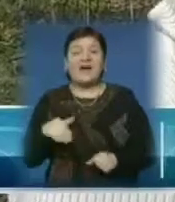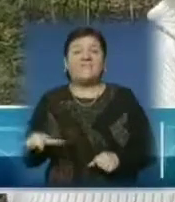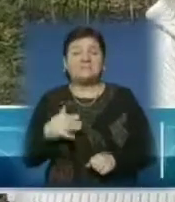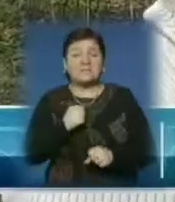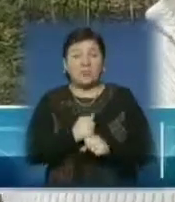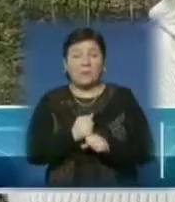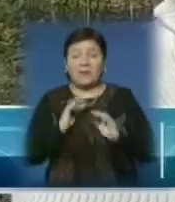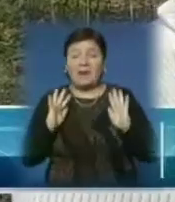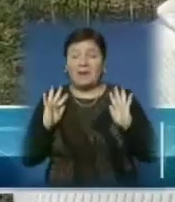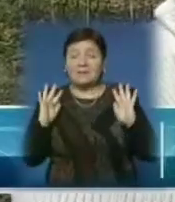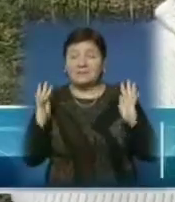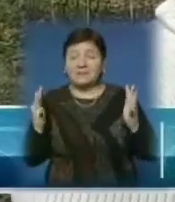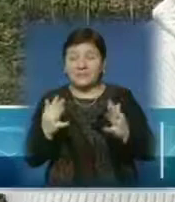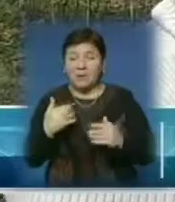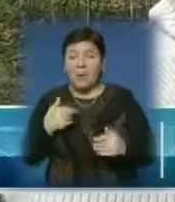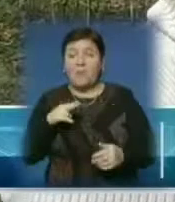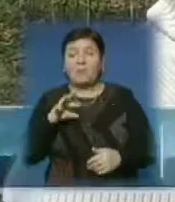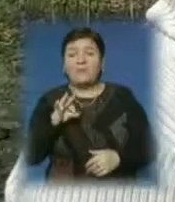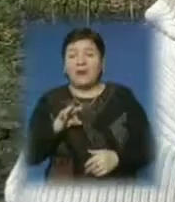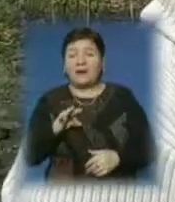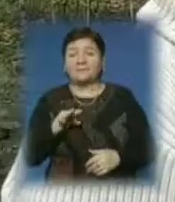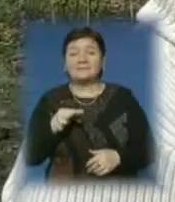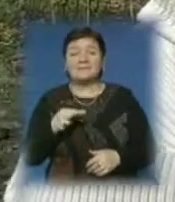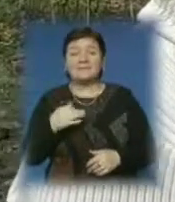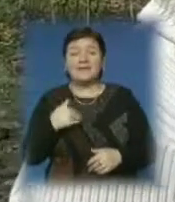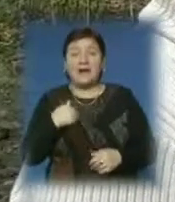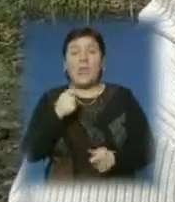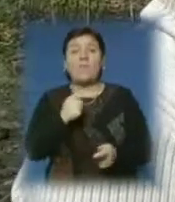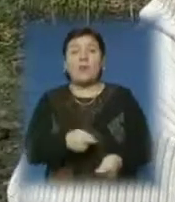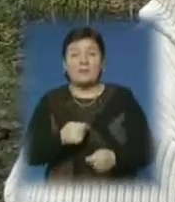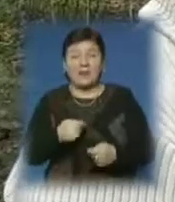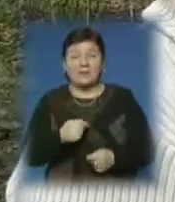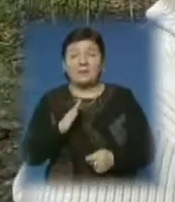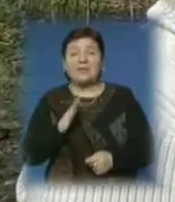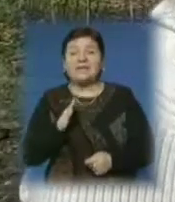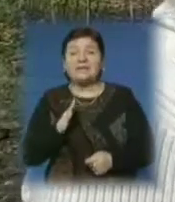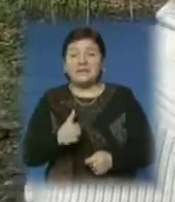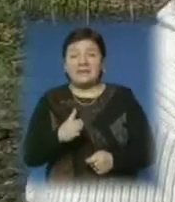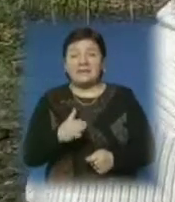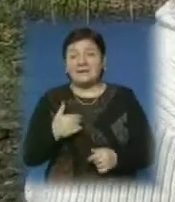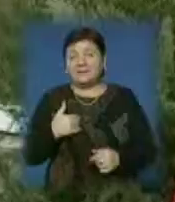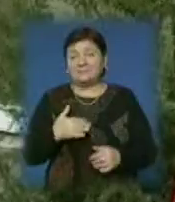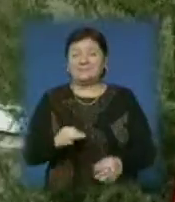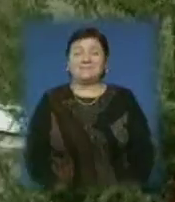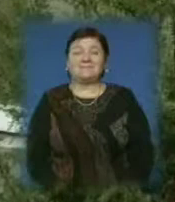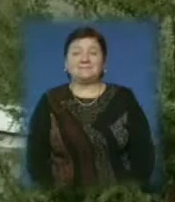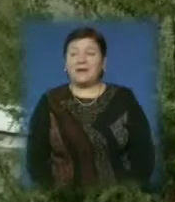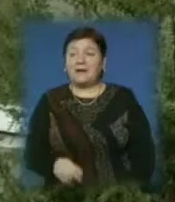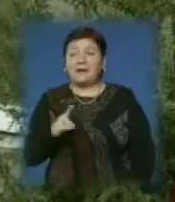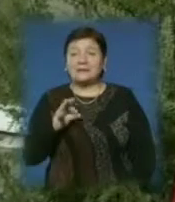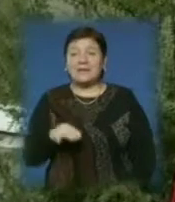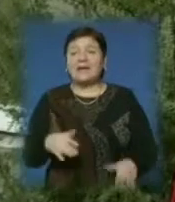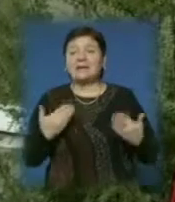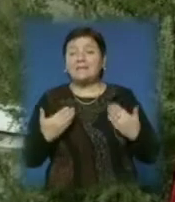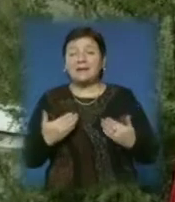зробила грядки, по яких я не ходжу. Я сугубо їх обробляю тільки плоскорезом і мульчую. Оце тепер